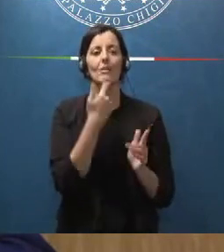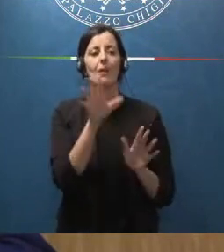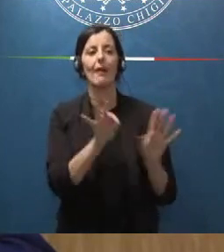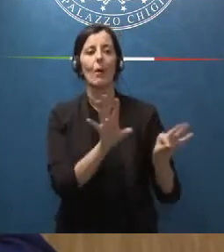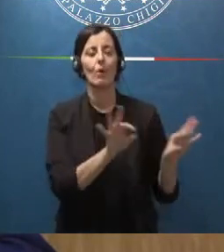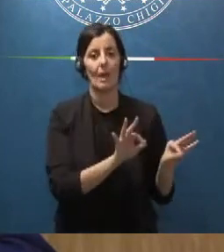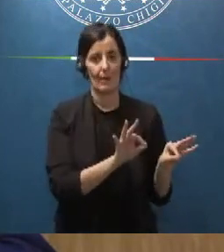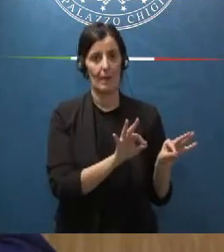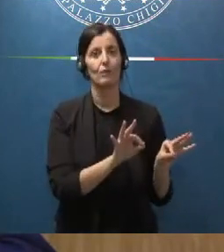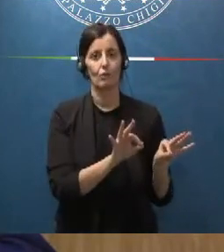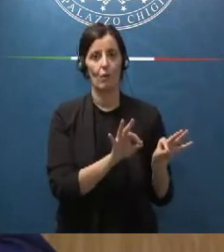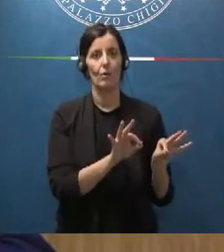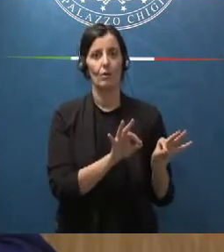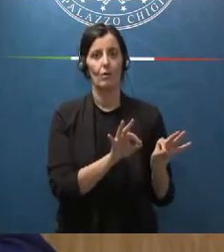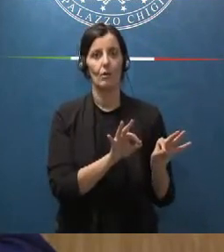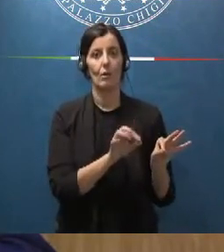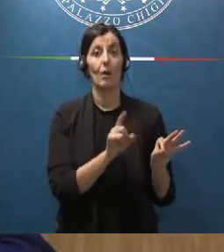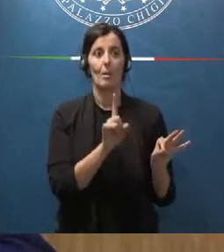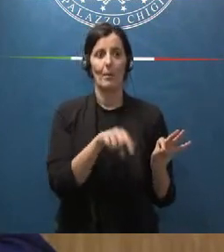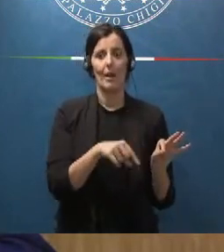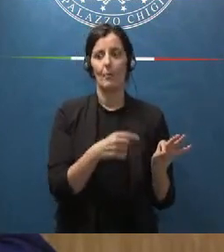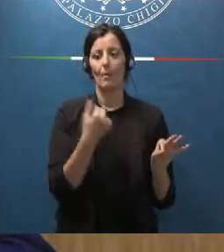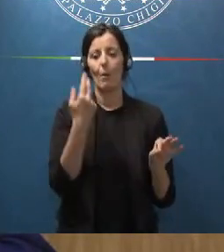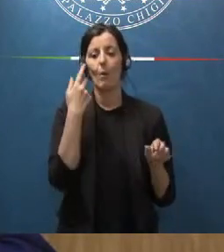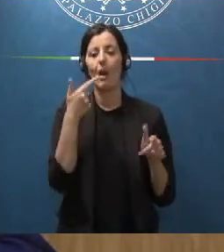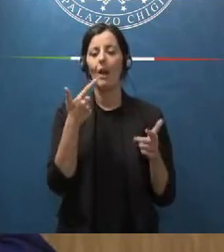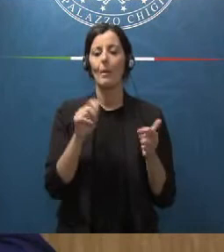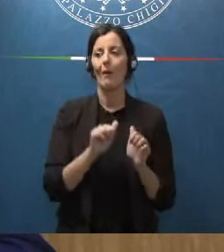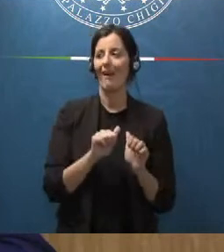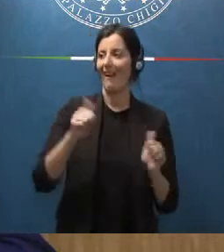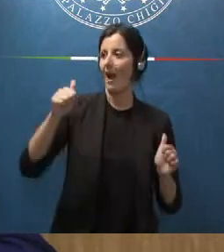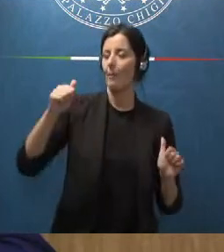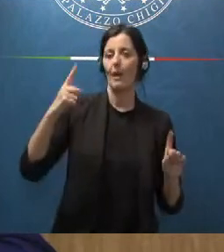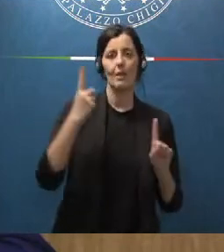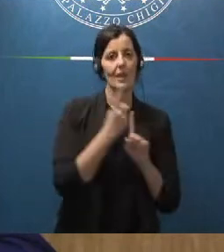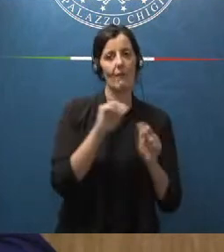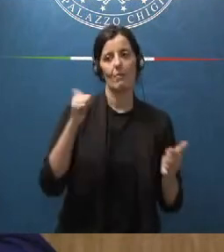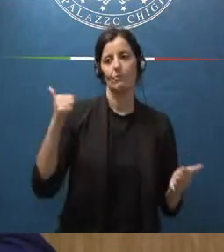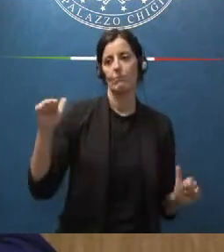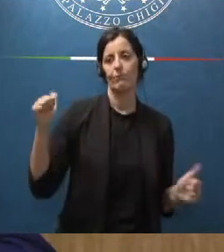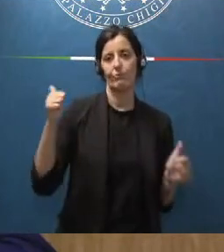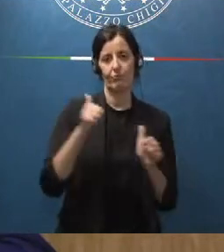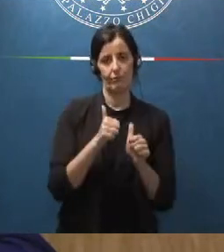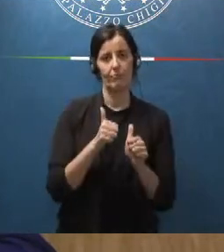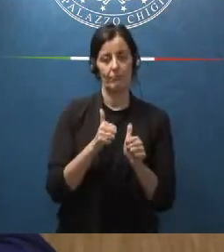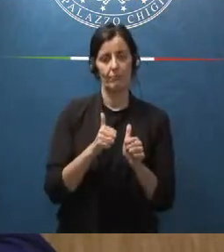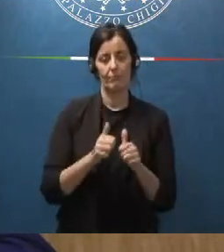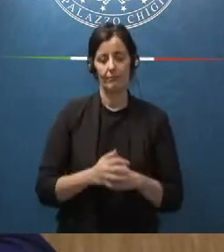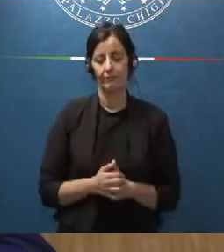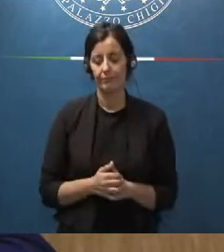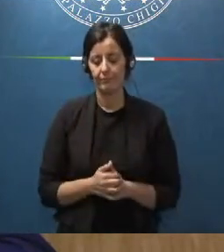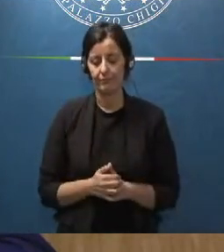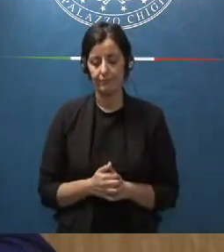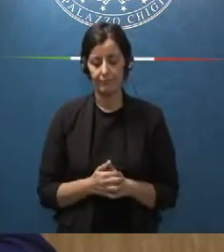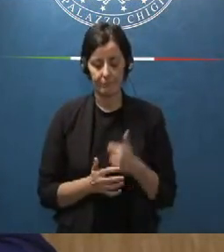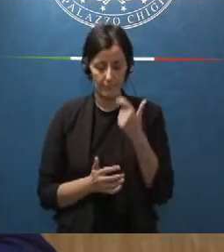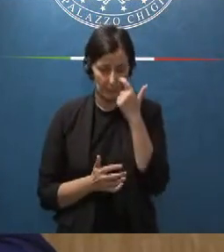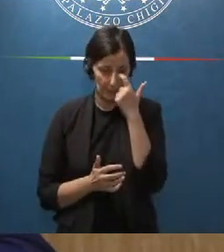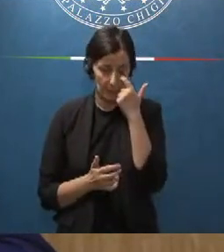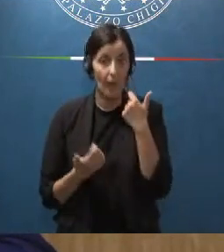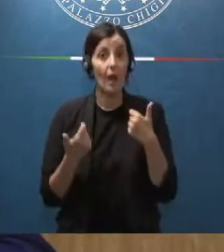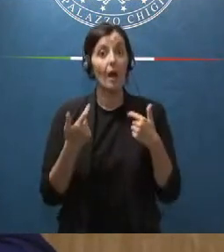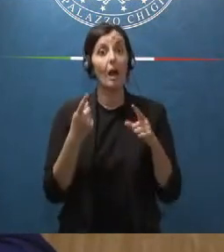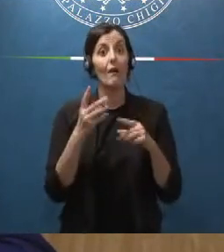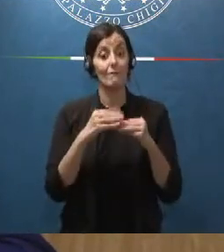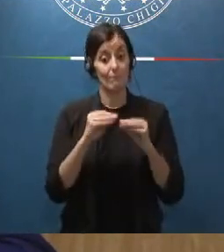di coprire di colmare di quel gap di cui vi parlavo prima e per fare